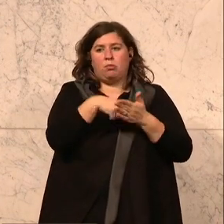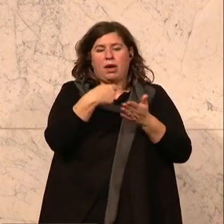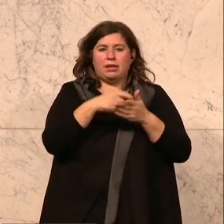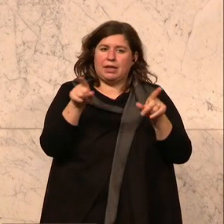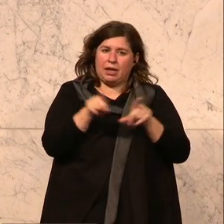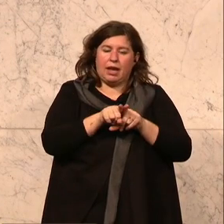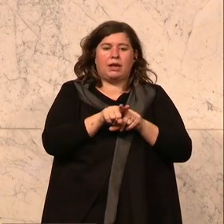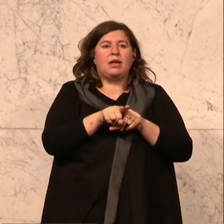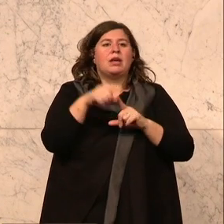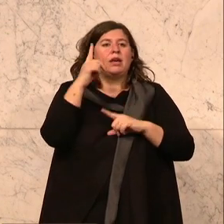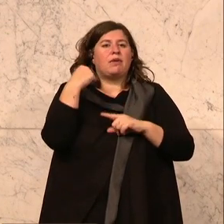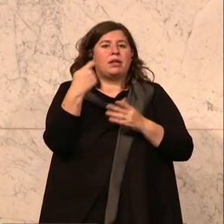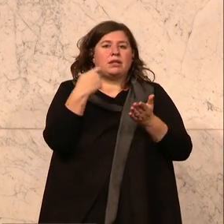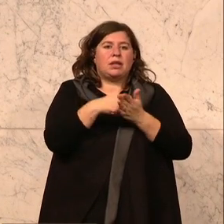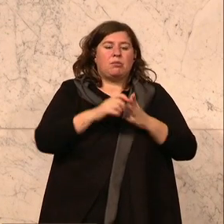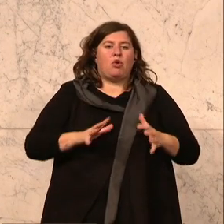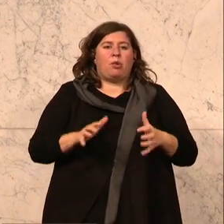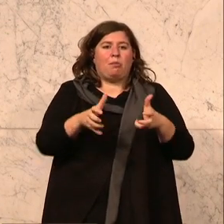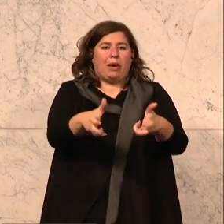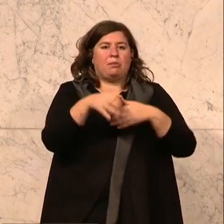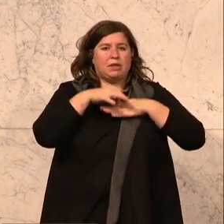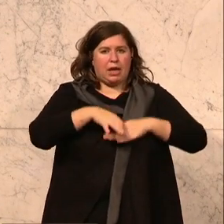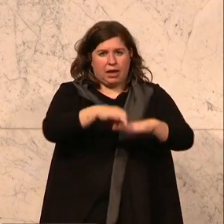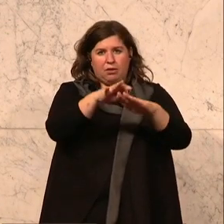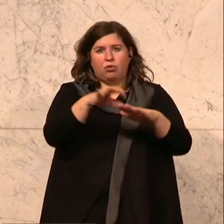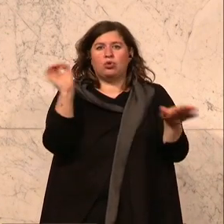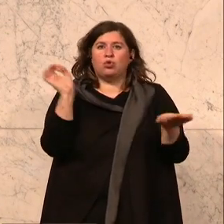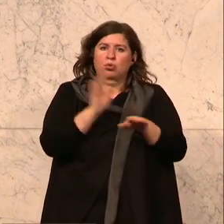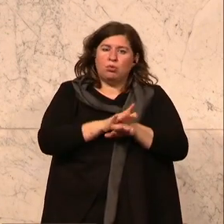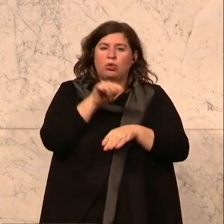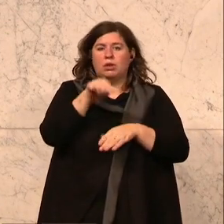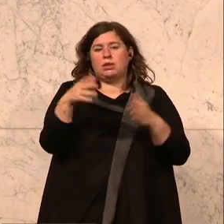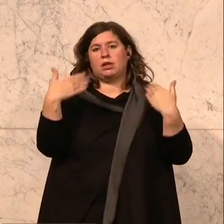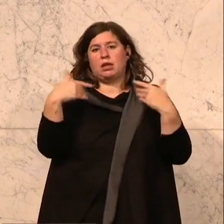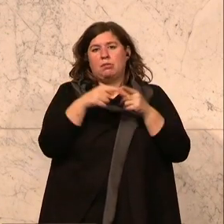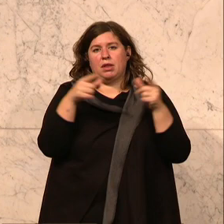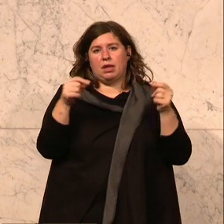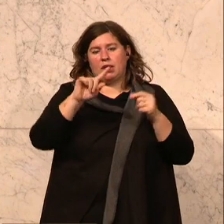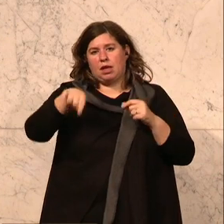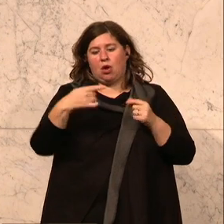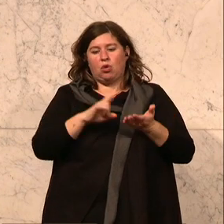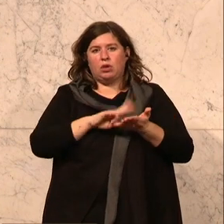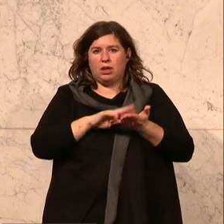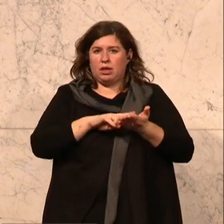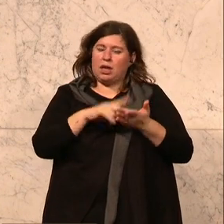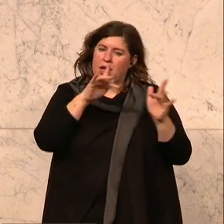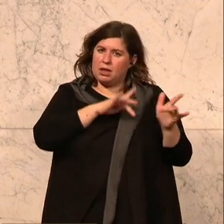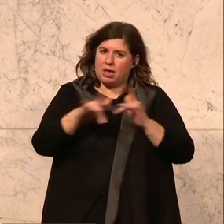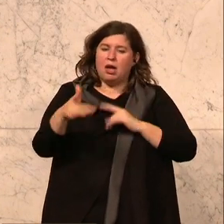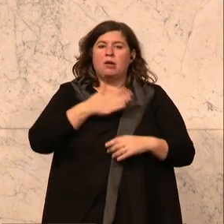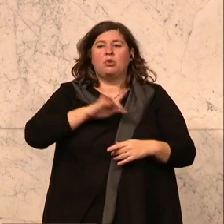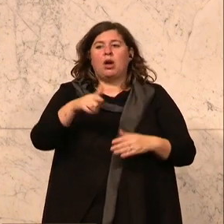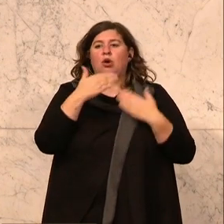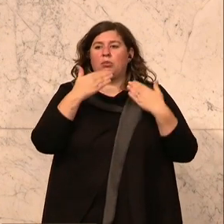wir sozusagen die Gebührenbremse auch eingeführt haben. Und Gott sei Dank ist dieses Klimaticket jetzt auch digital abrufbar. Ich möchte mich